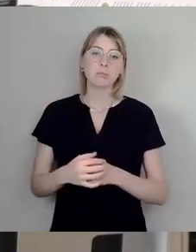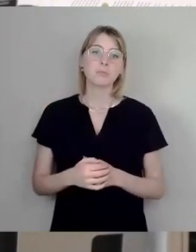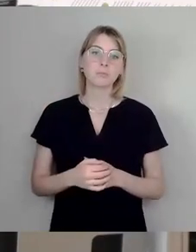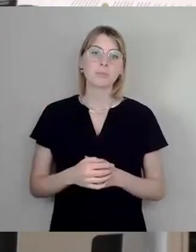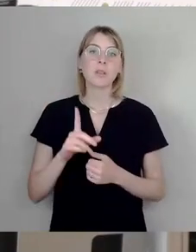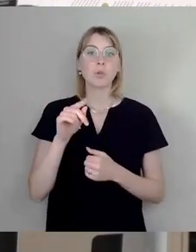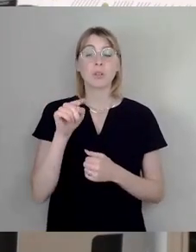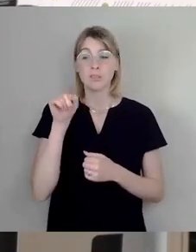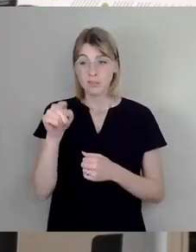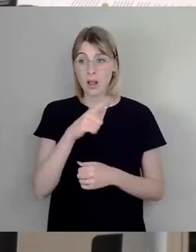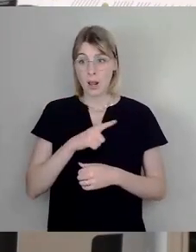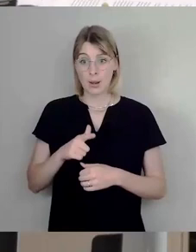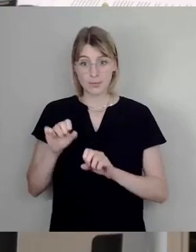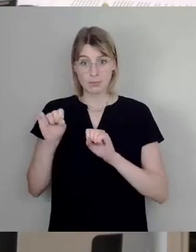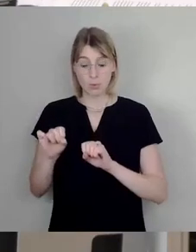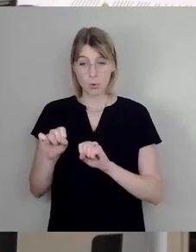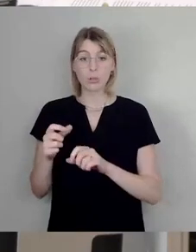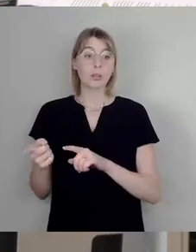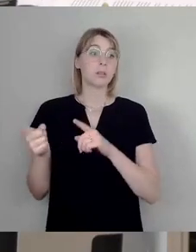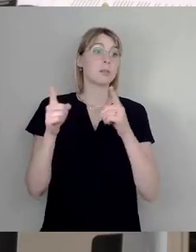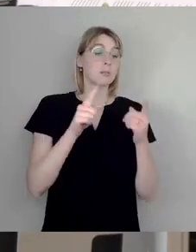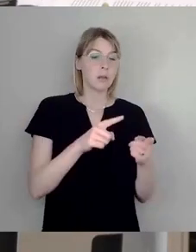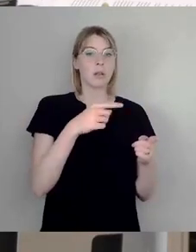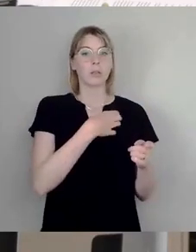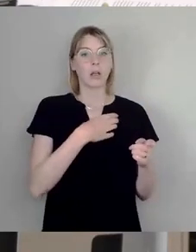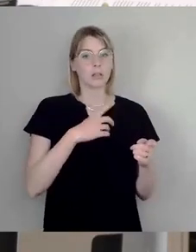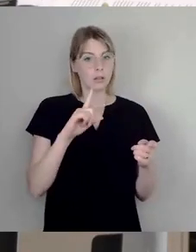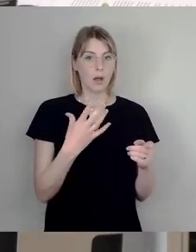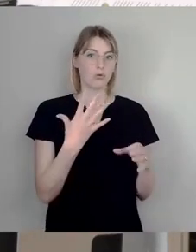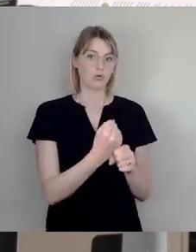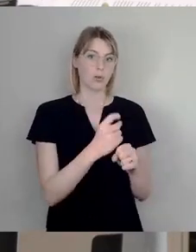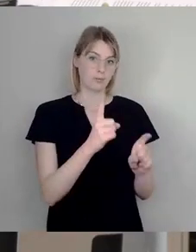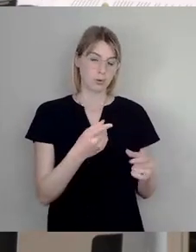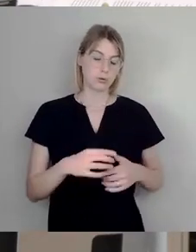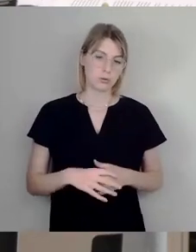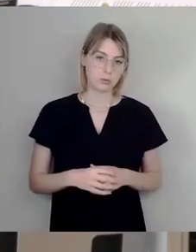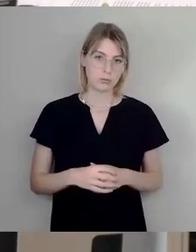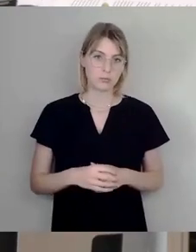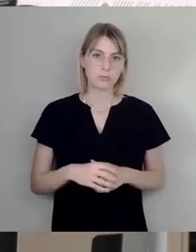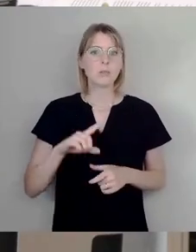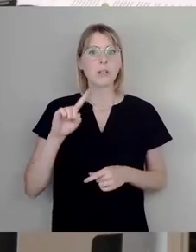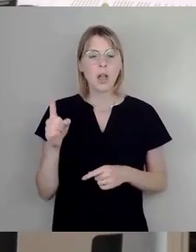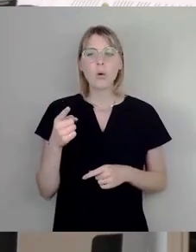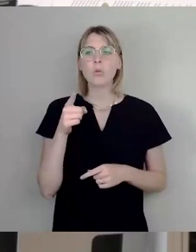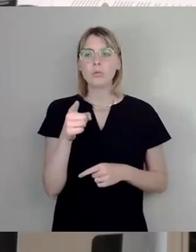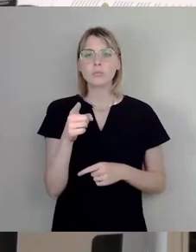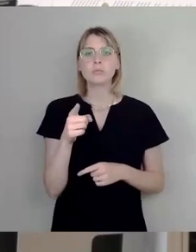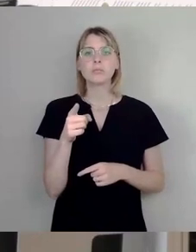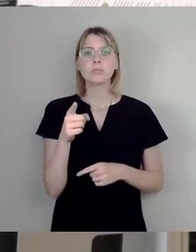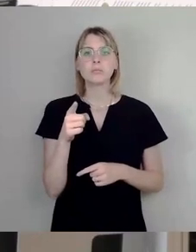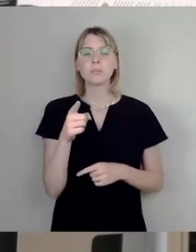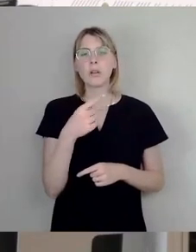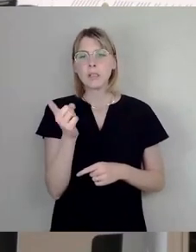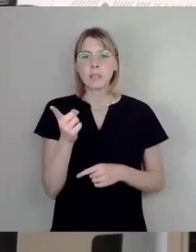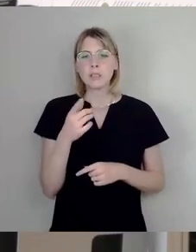in Leipzig möglich ist, auch wir in Dresden hinbekommen an dieser Stelle und vielleicht auch noch mal für die, die jetzt hier den ganz großen Bauchschmerzen haben,